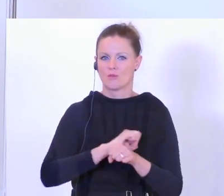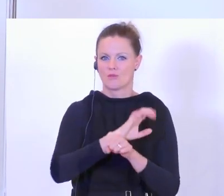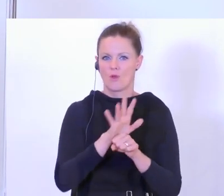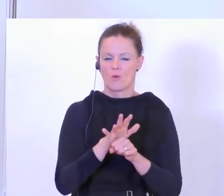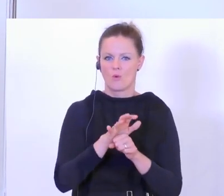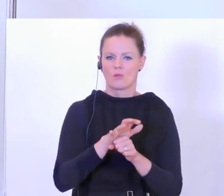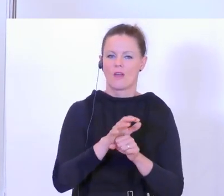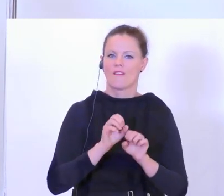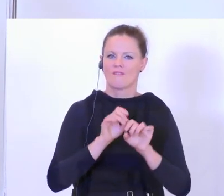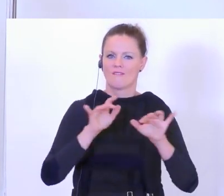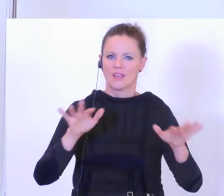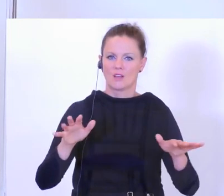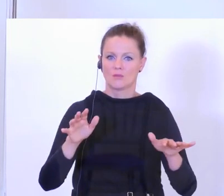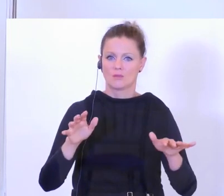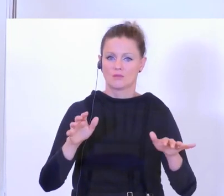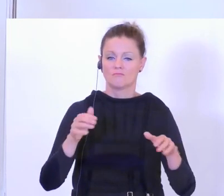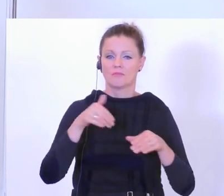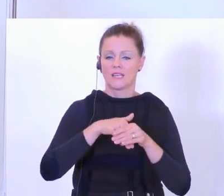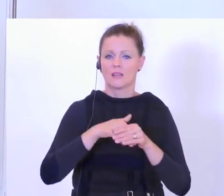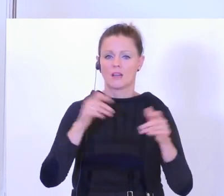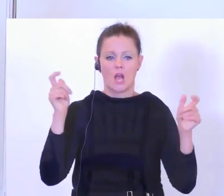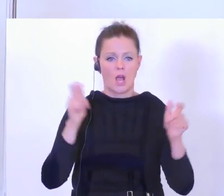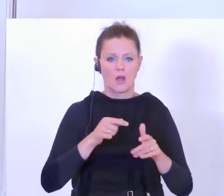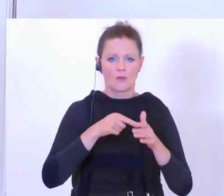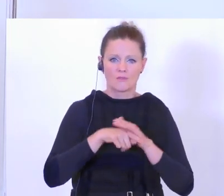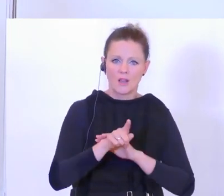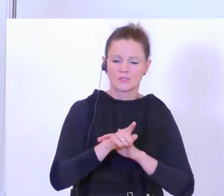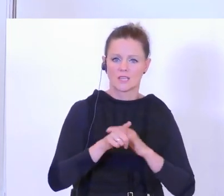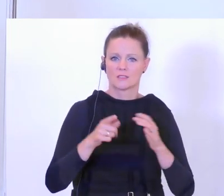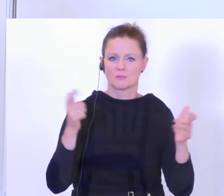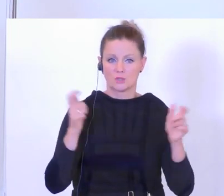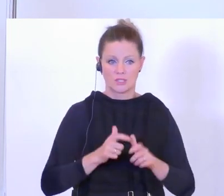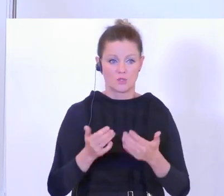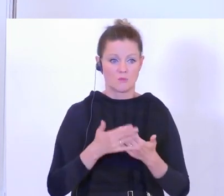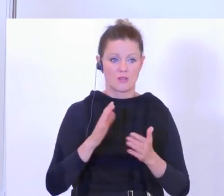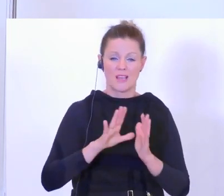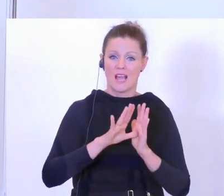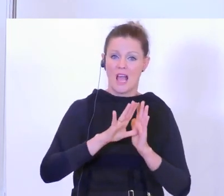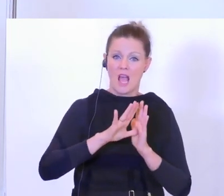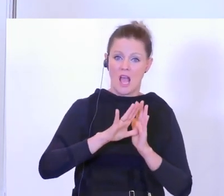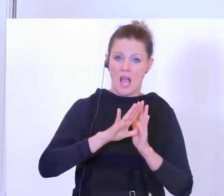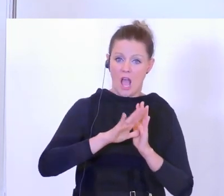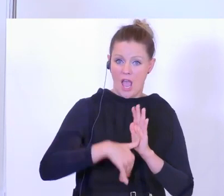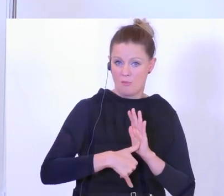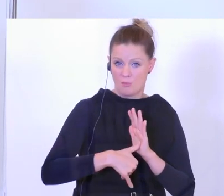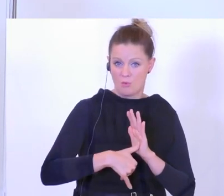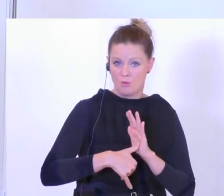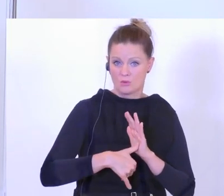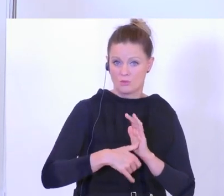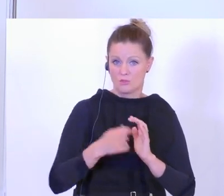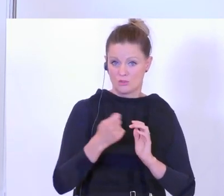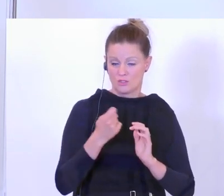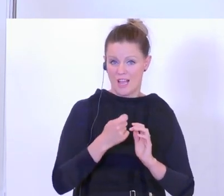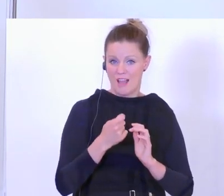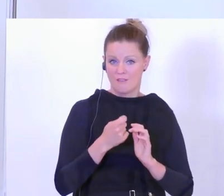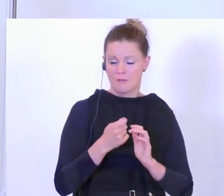Ausgangsbeschränkungen. Was meine ich damit? Ganz konkret, die Einbruchsdelikte sind radikal nach unten gegangen, dafür